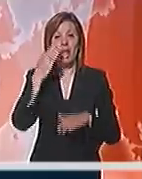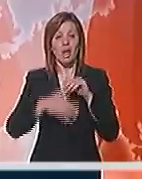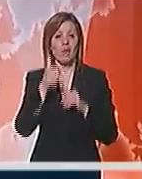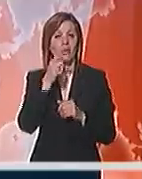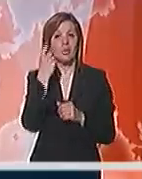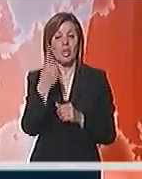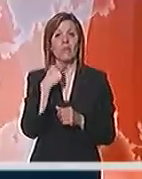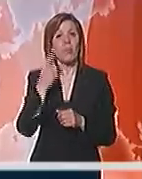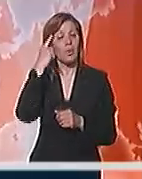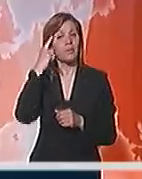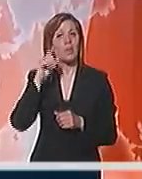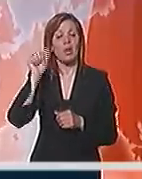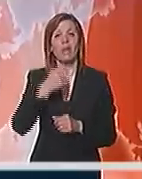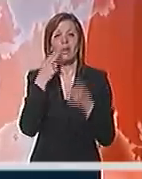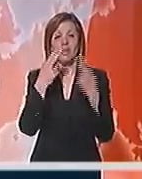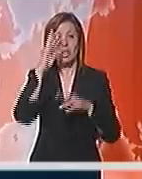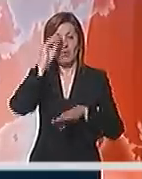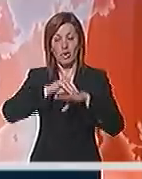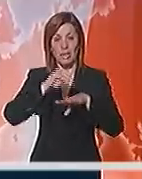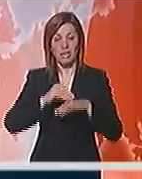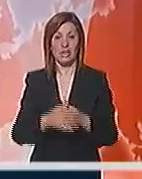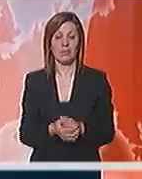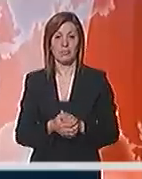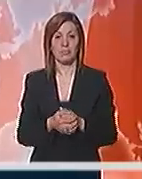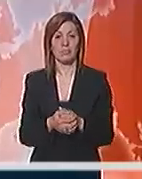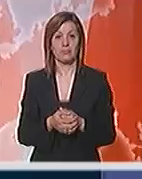vesti još jedno vas posvećamo na najvažnije događaje dana.